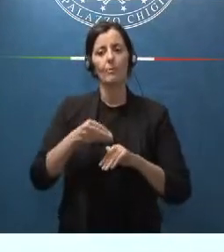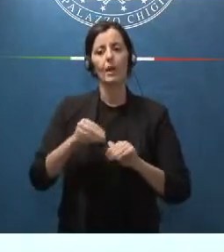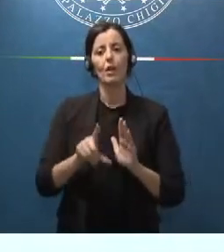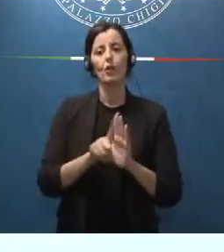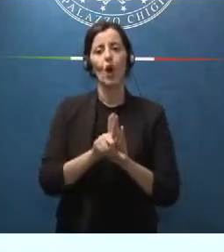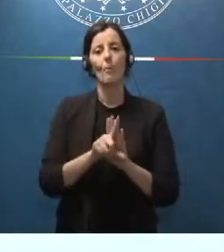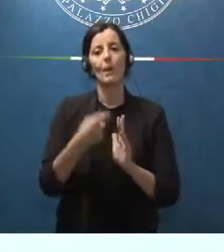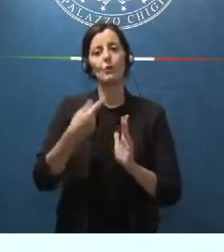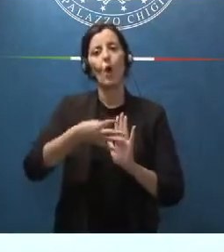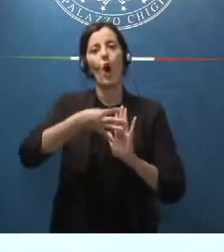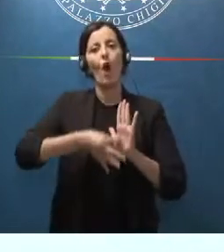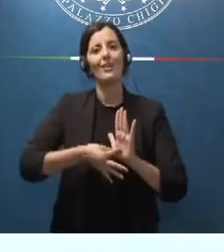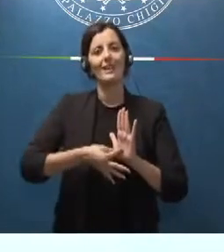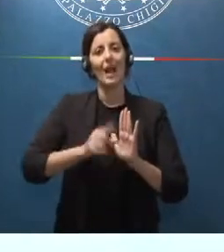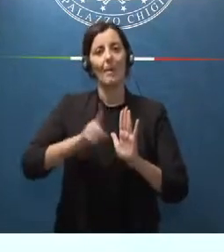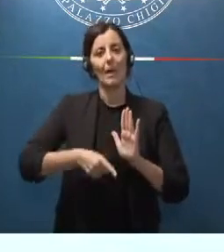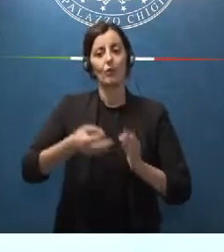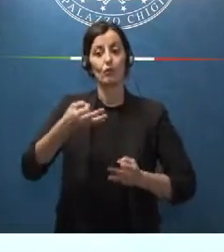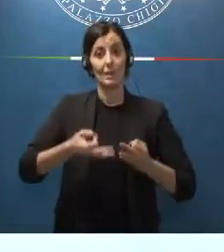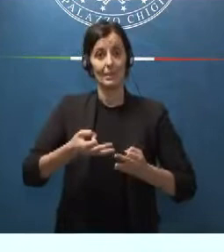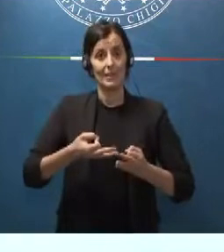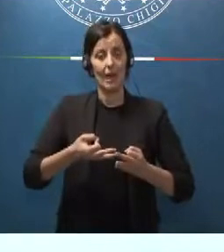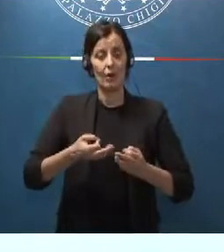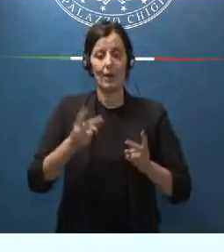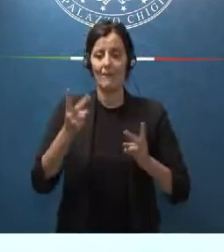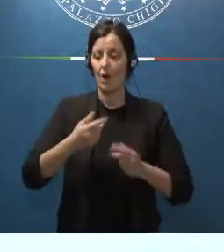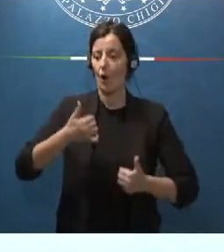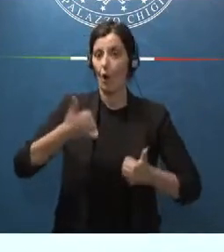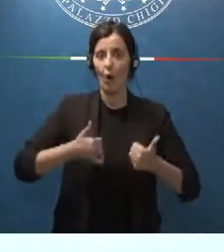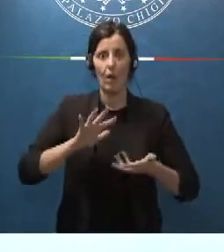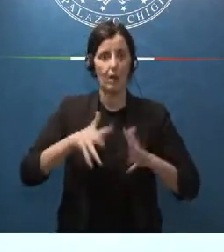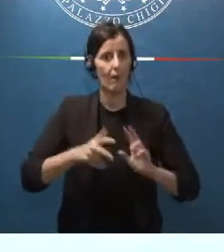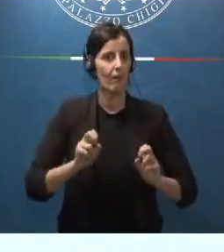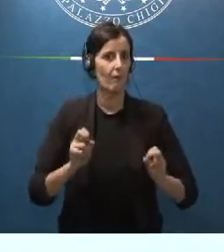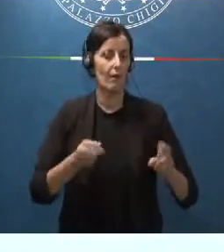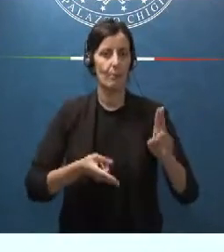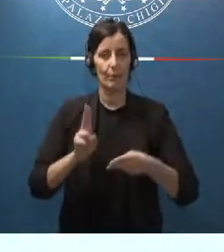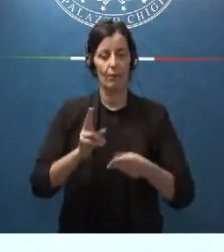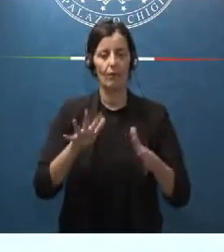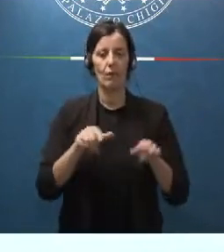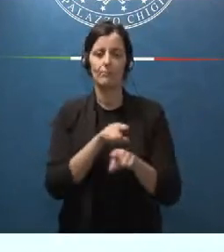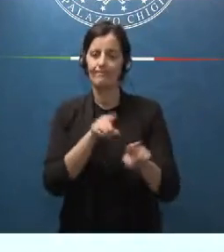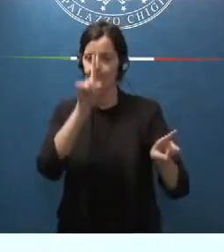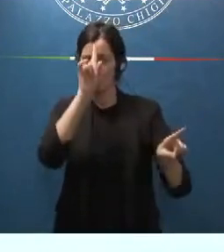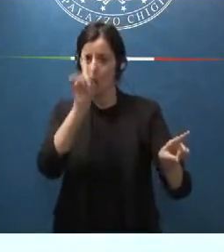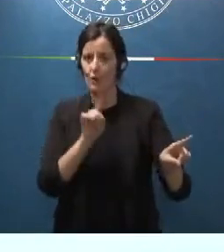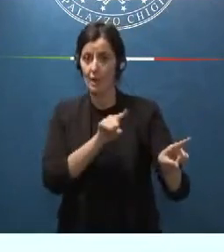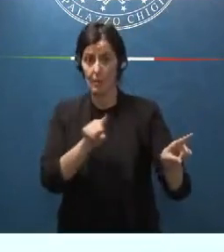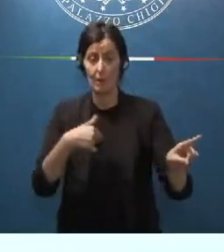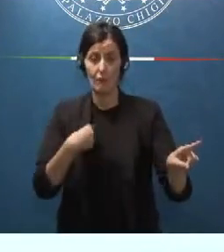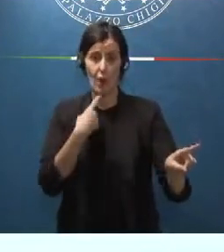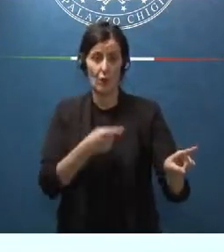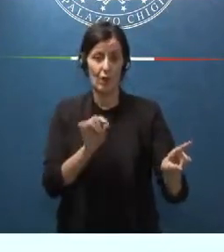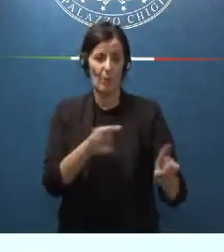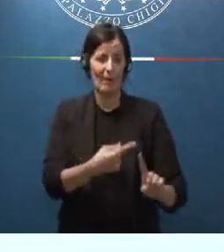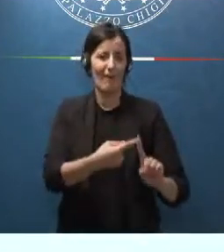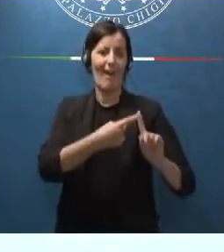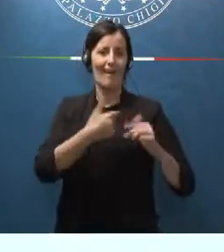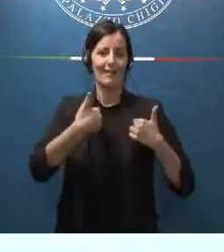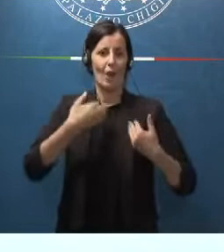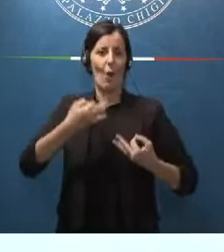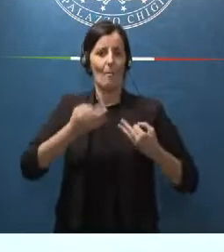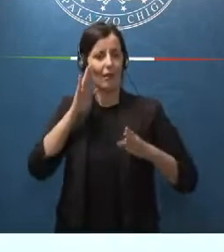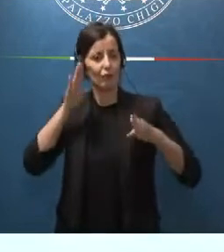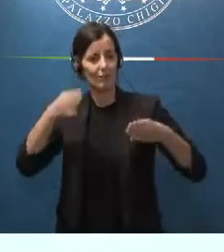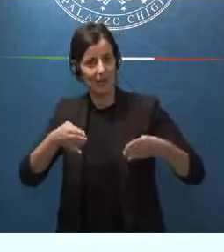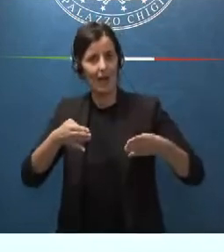'ordinamento giudiziario che accelera di molto i concorsi. Voi forse non sapete, ve lo dico da ex magistrato, che dal